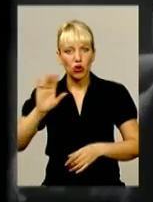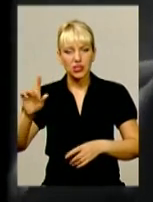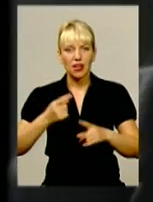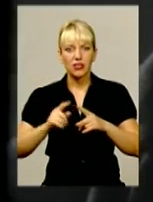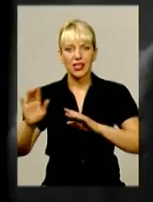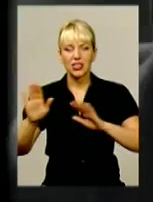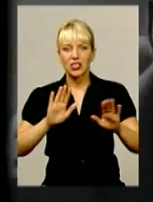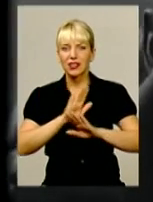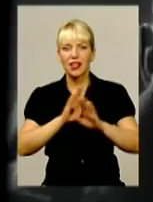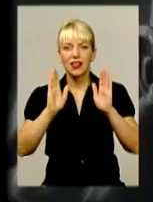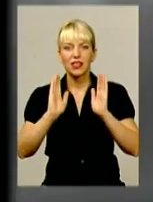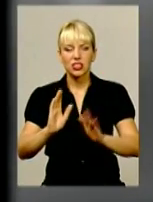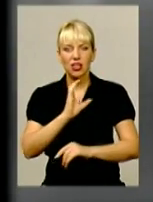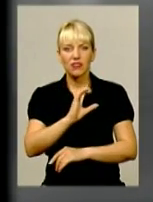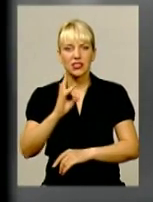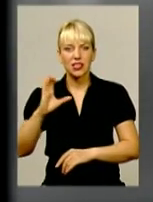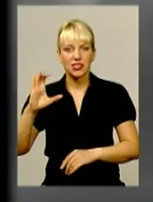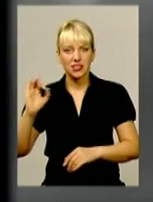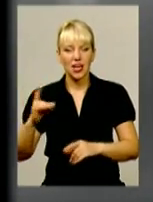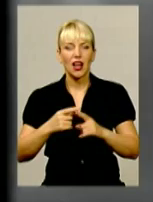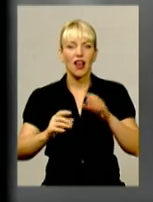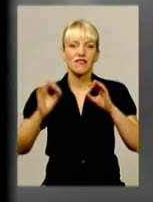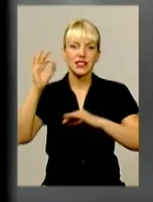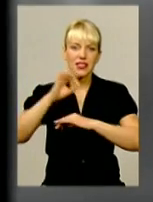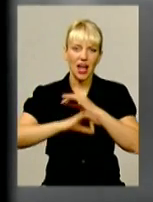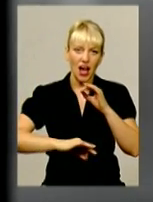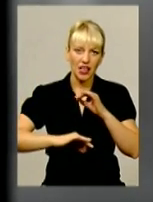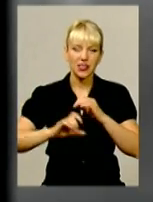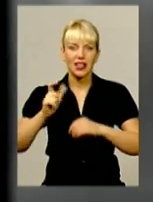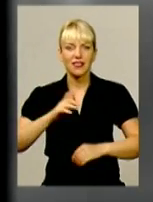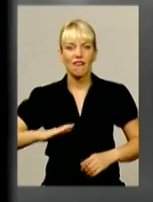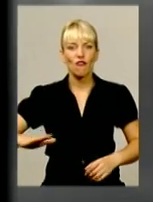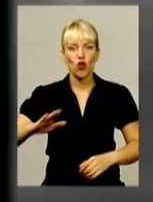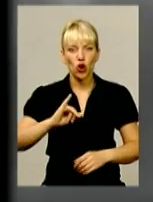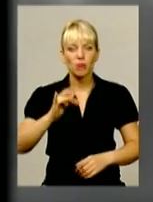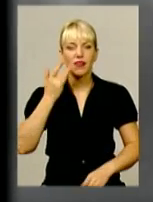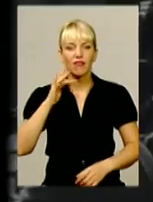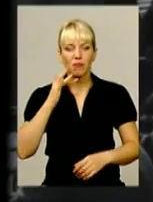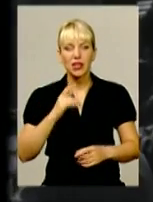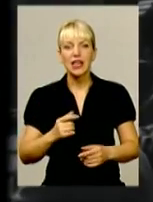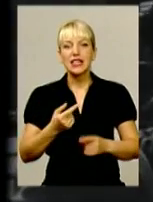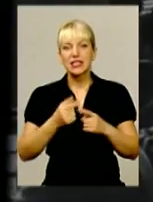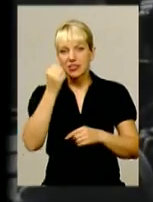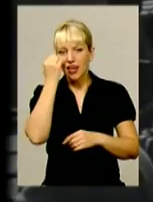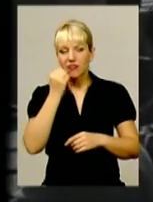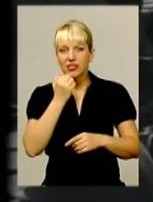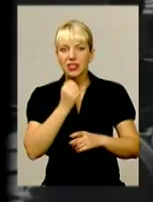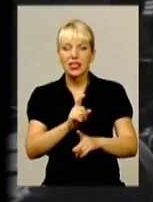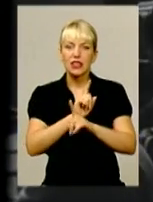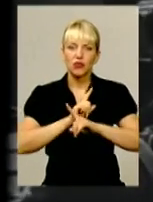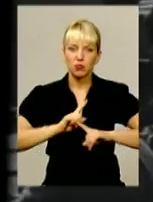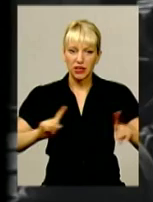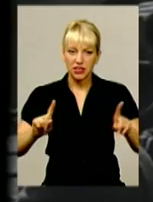лише в Радянському Союзі, а й в країнах Західної Європи та Північної Америки. Завдяки надзвичайній образності, експресивності,